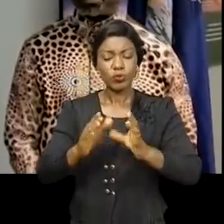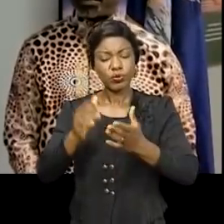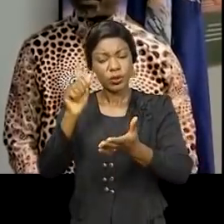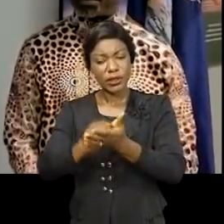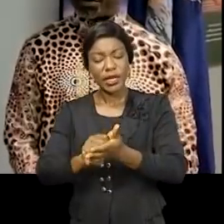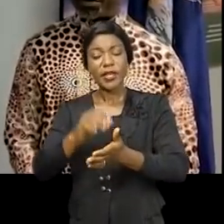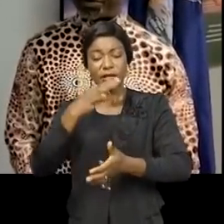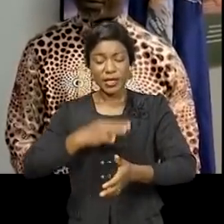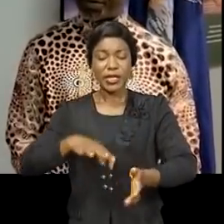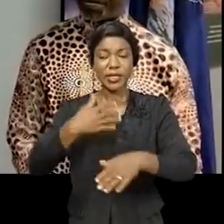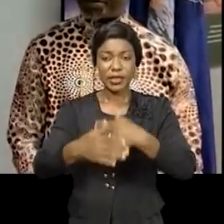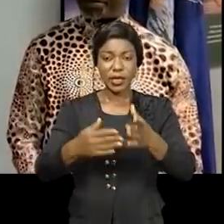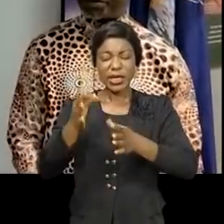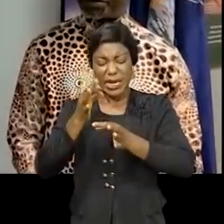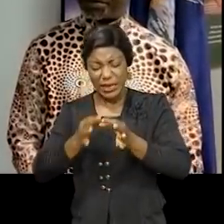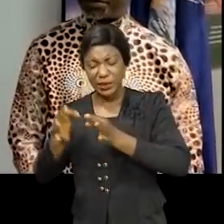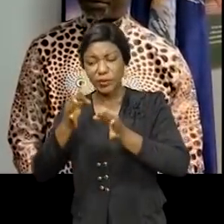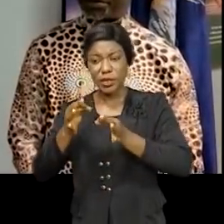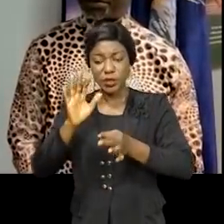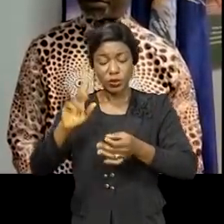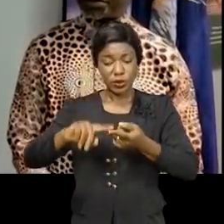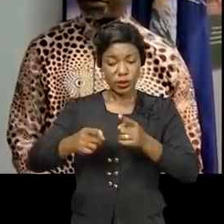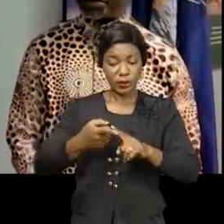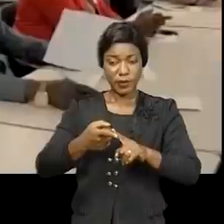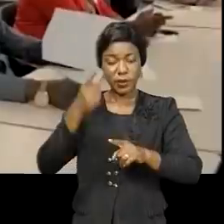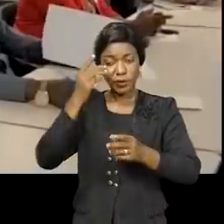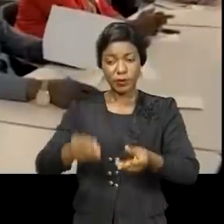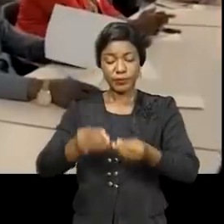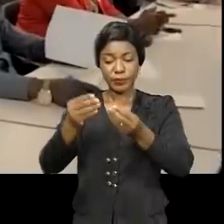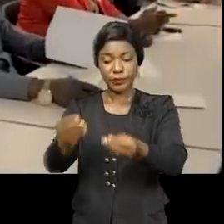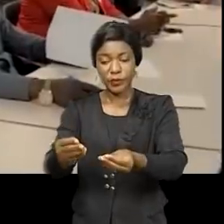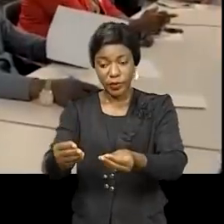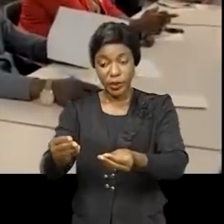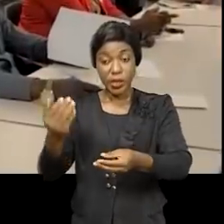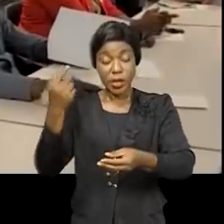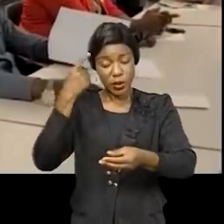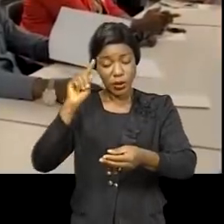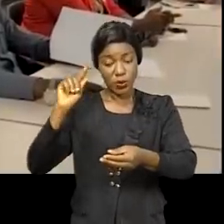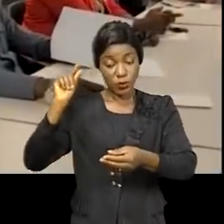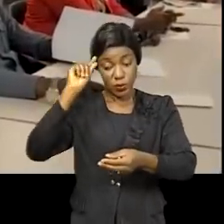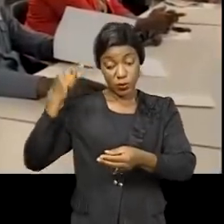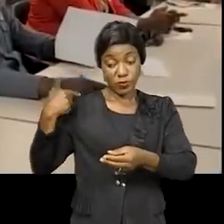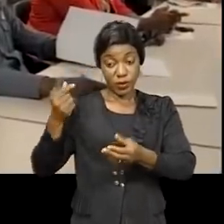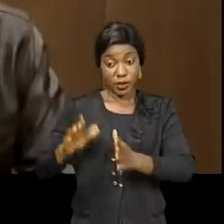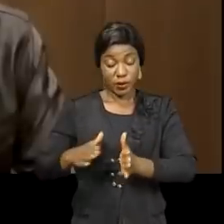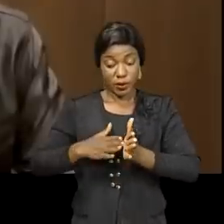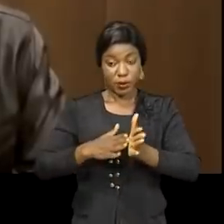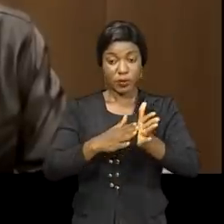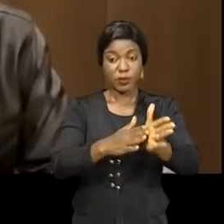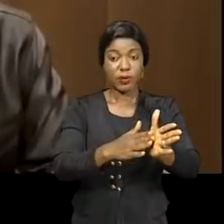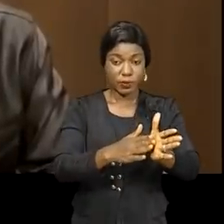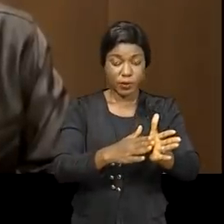intérimaire de l'état de New York a assuré à son homologue de la disponibilité de son état pour accompagner la province chère Ambuta